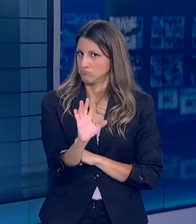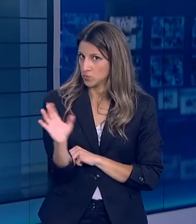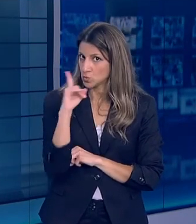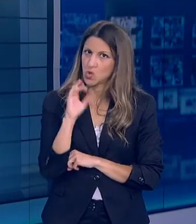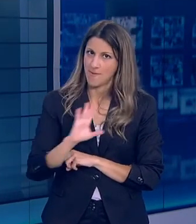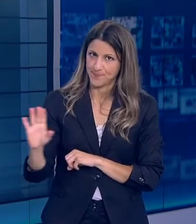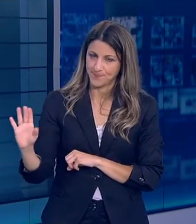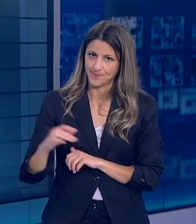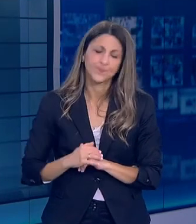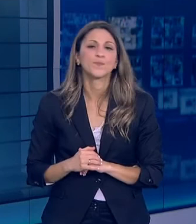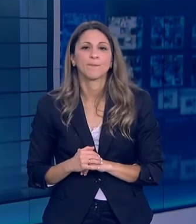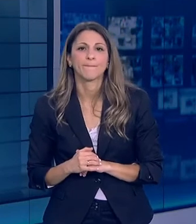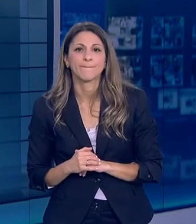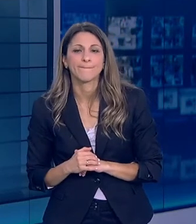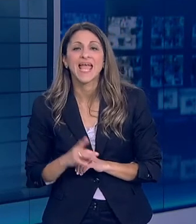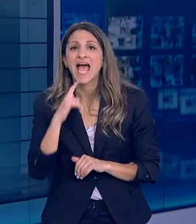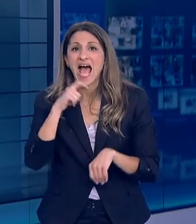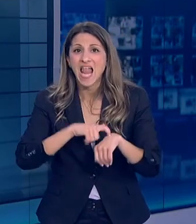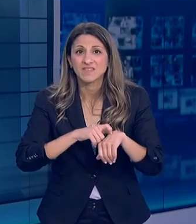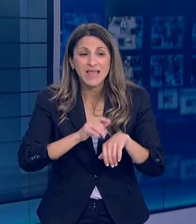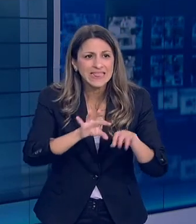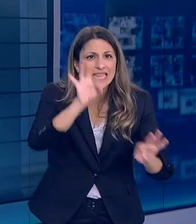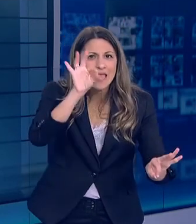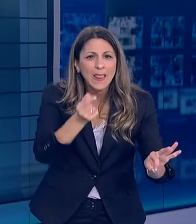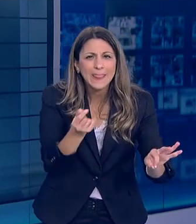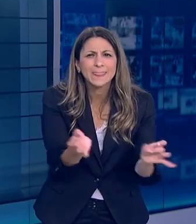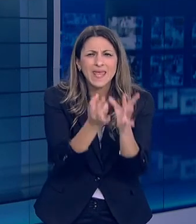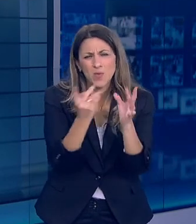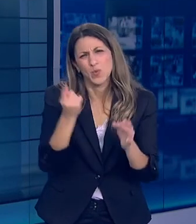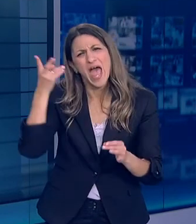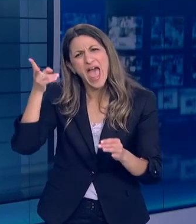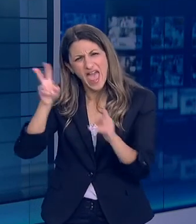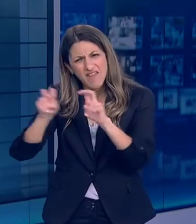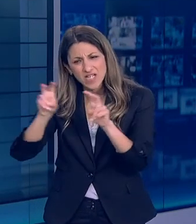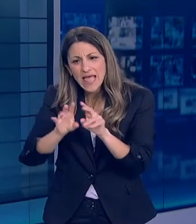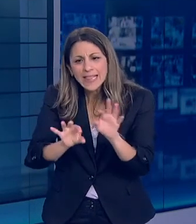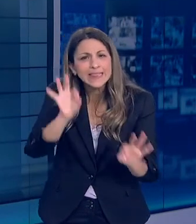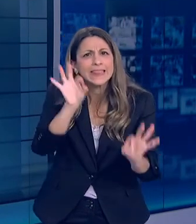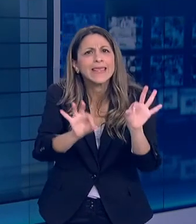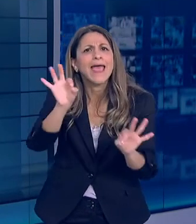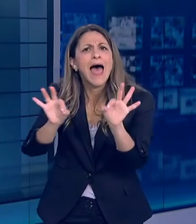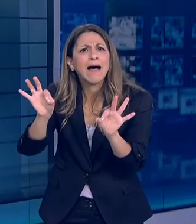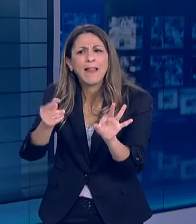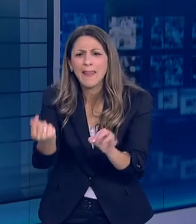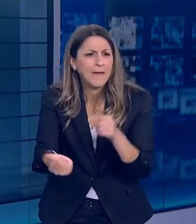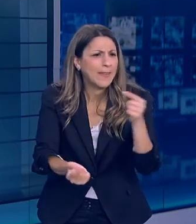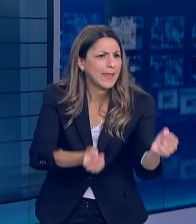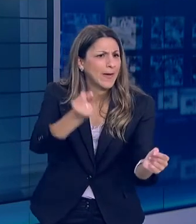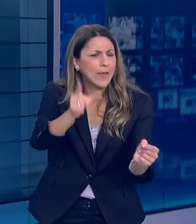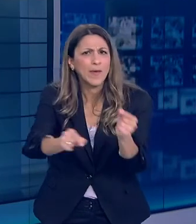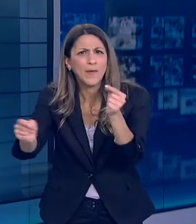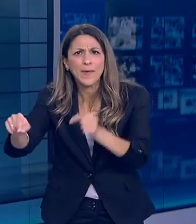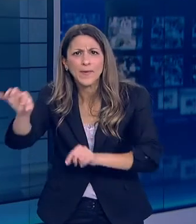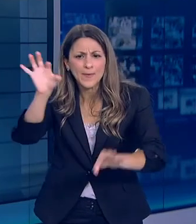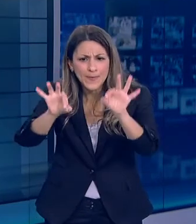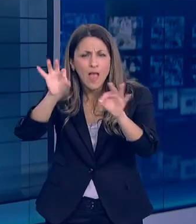Δεν έχουμε ακόμα τυχιοποιημένα Κλινικά δεδομένα Βγαίνει λοιπόν αυτή η μεταανάλυση Που αναλύει μεγάλη πληροφορία Από